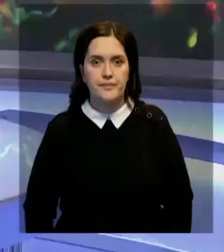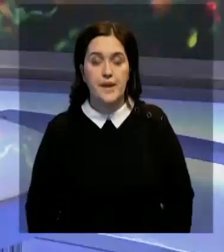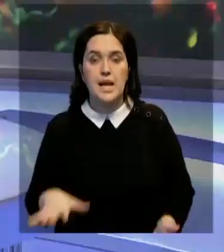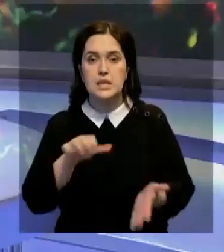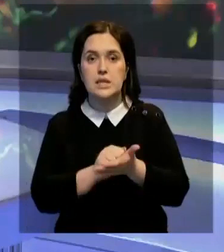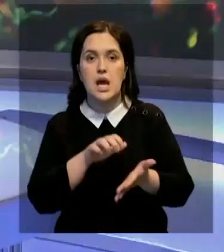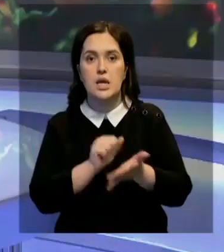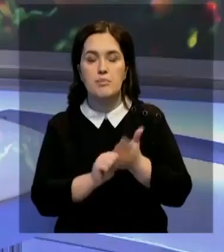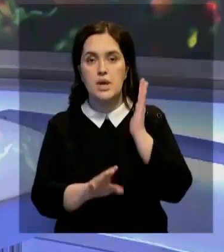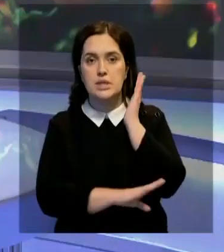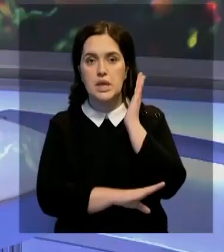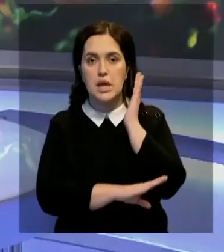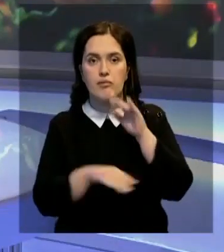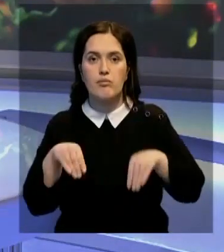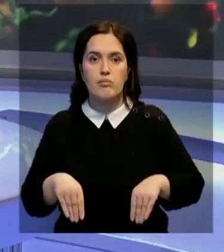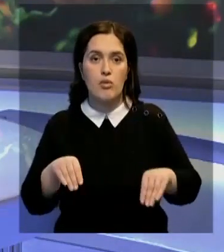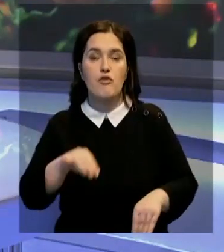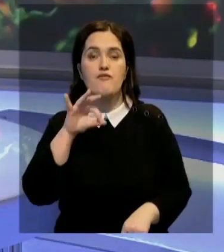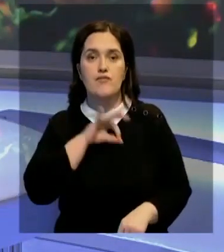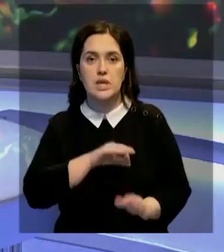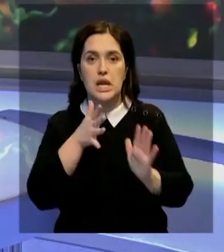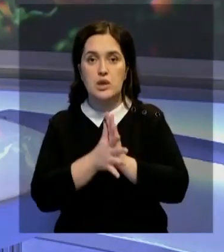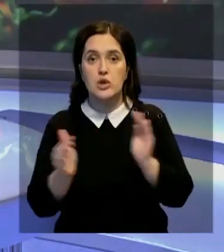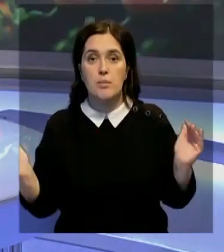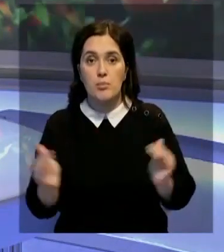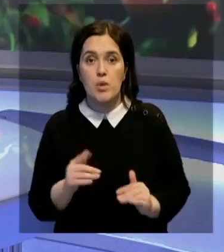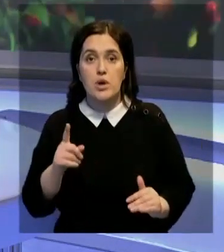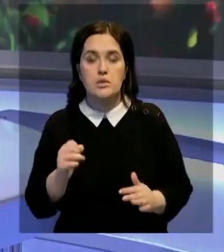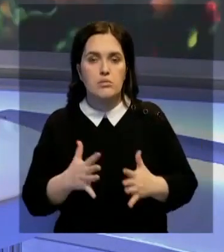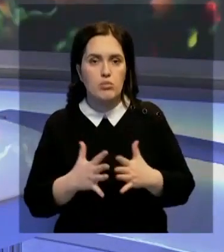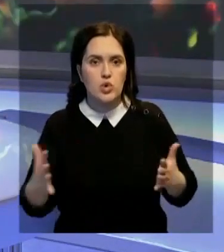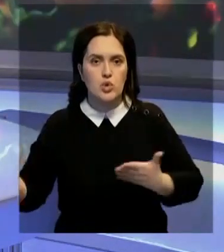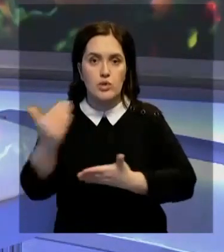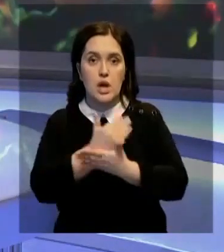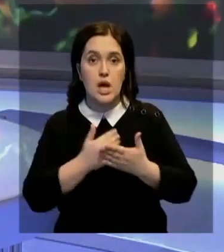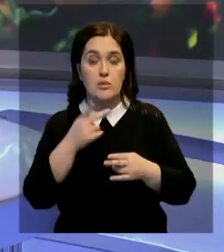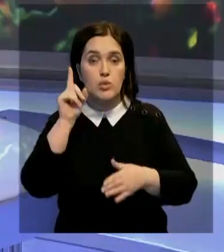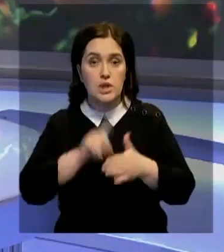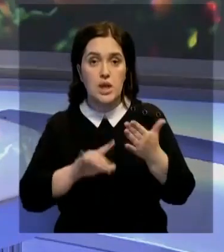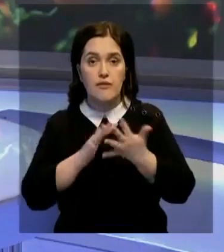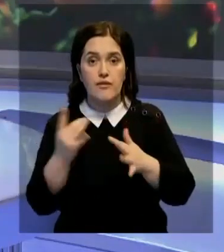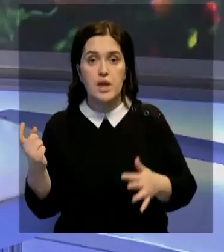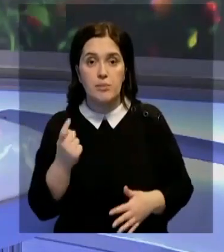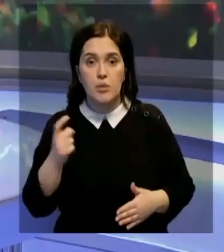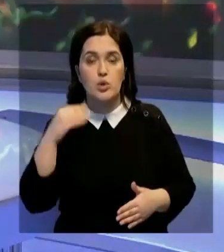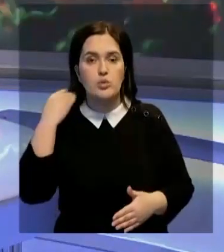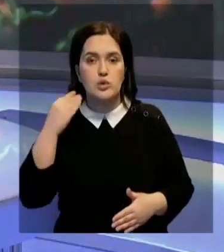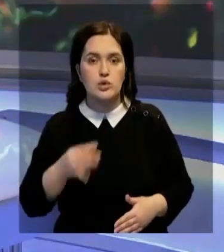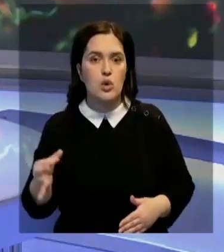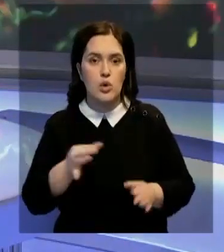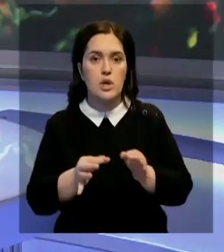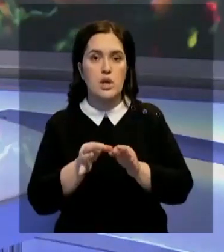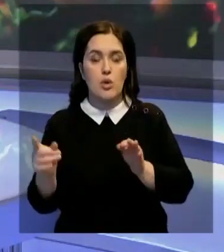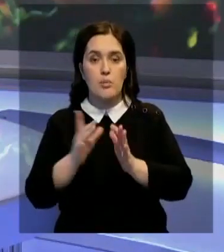Заниматься интенсивным садоводством выгодно. Расходов меньше, но зато в разы выше урожайность. В этом убедились фермеры Телькубасского